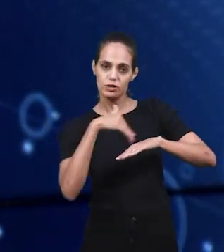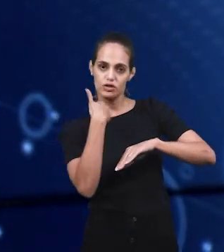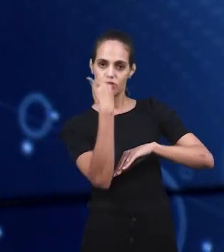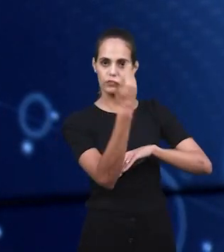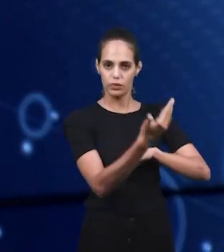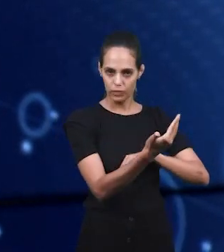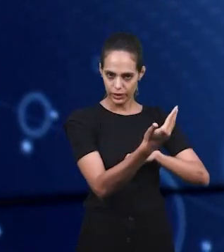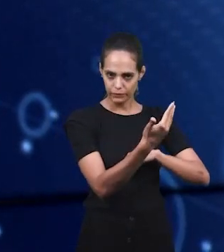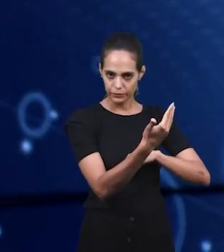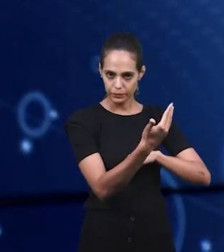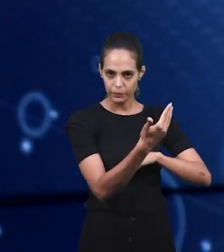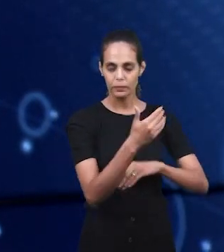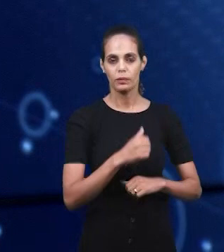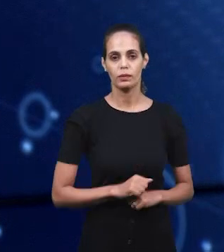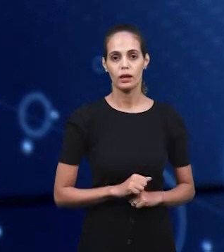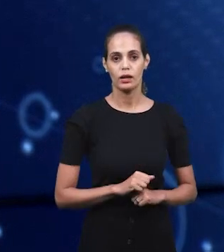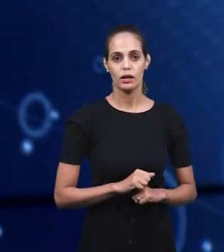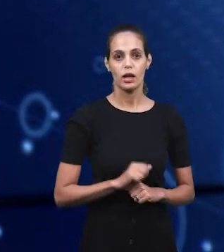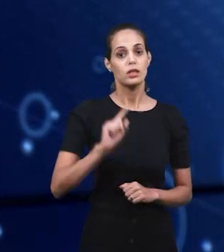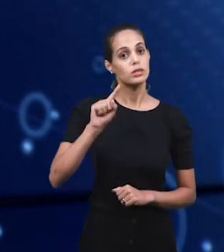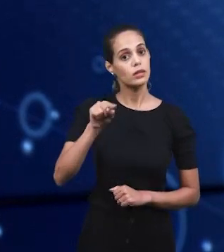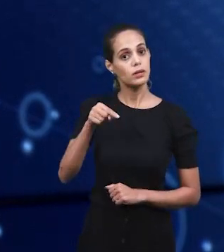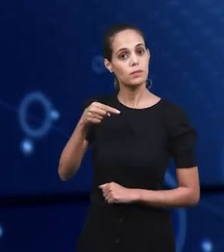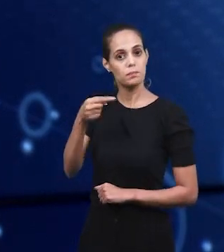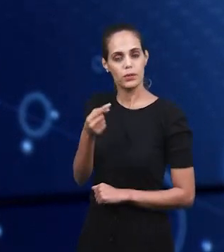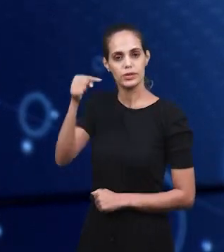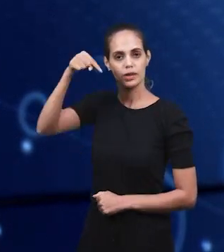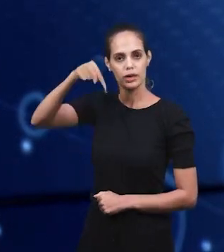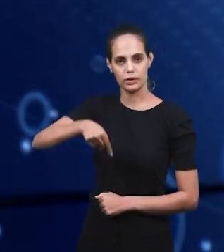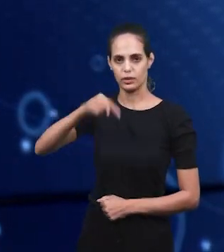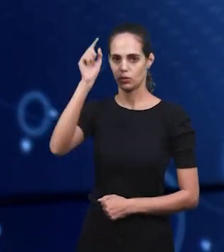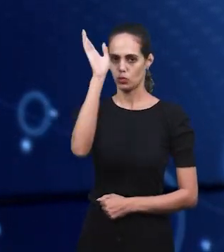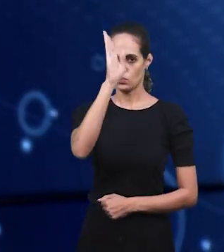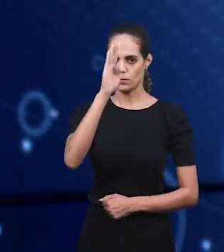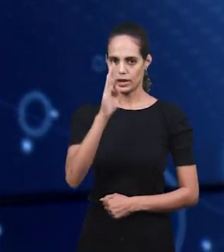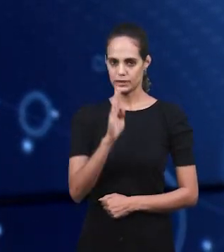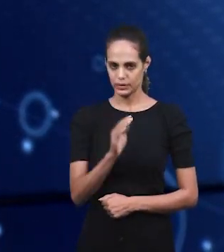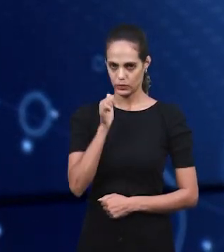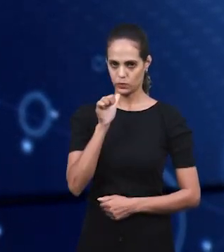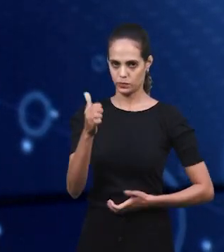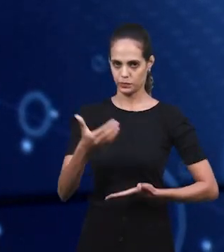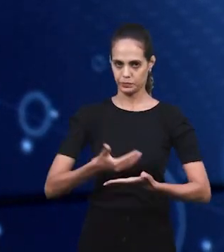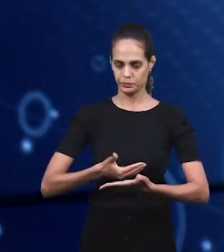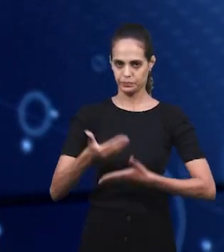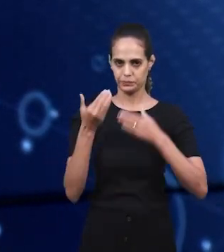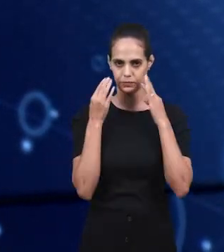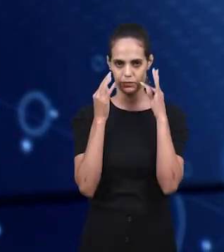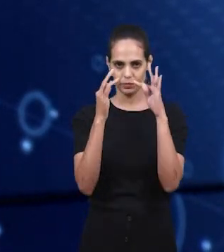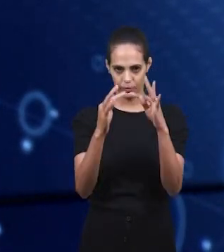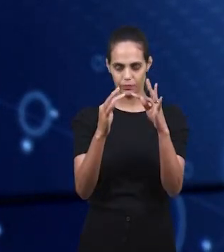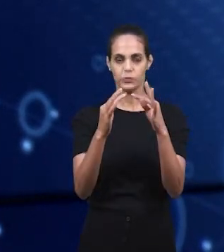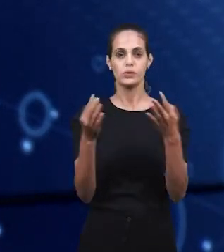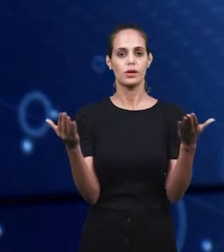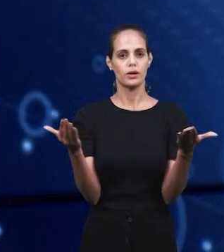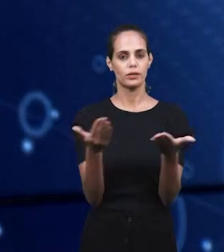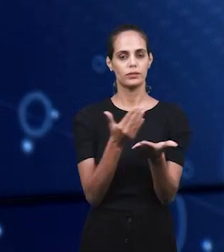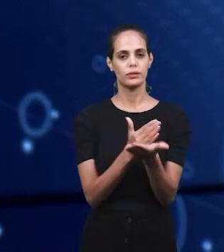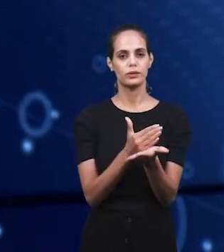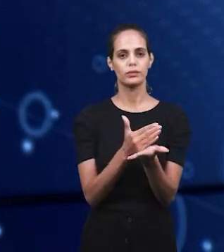позже мы поговорим о сестрах в Бразилии. Представим некоторые свидетельства. В этот момент мы начнем